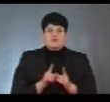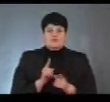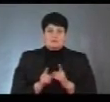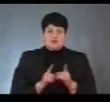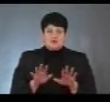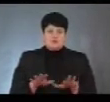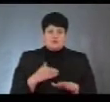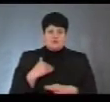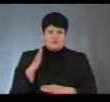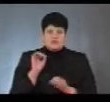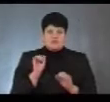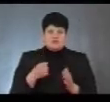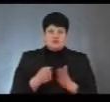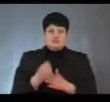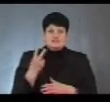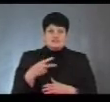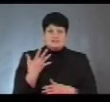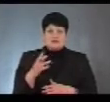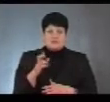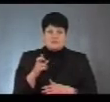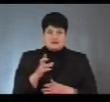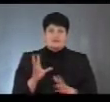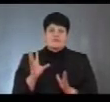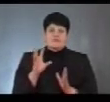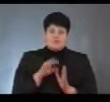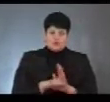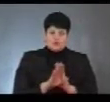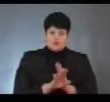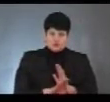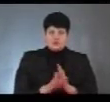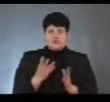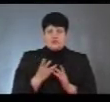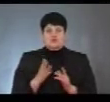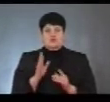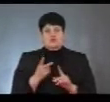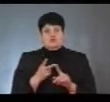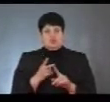25 березня включно. Якщо буде другий тур виборів, цю процедуру треба повторити.